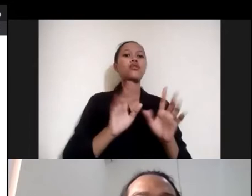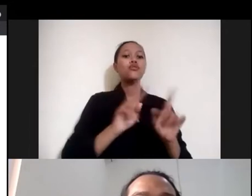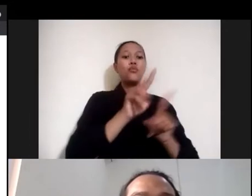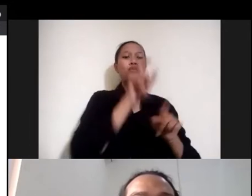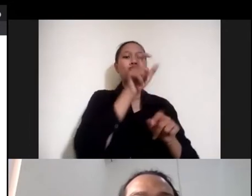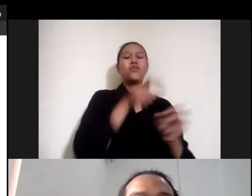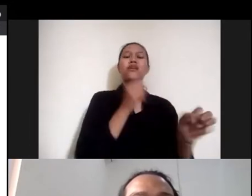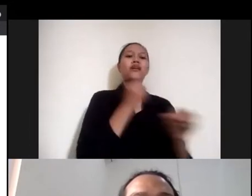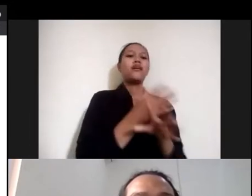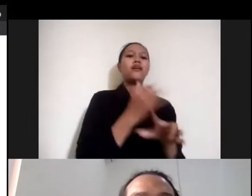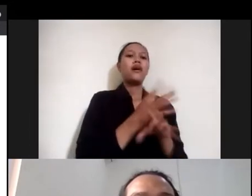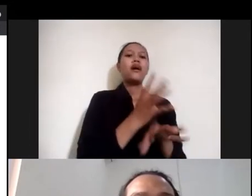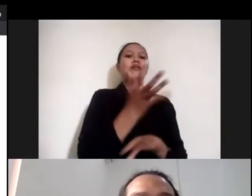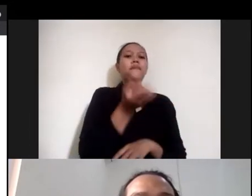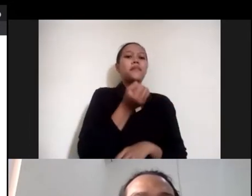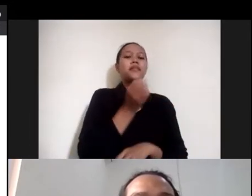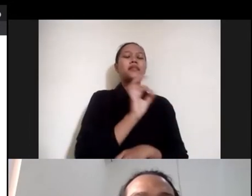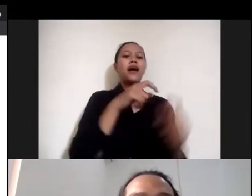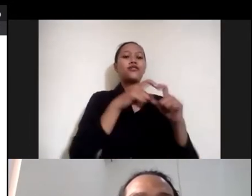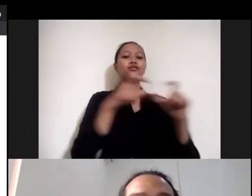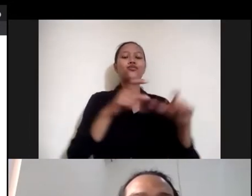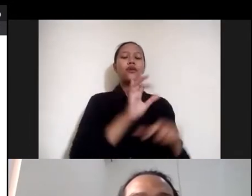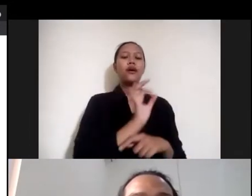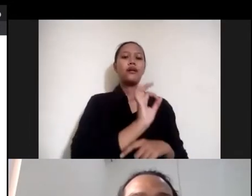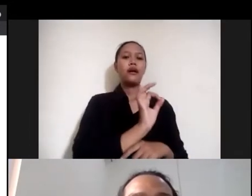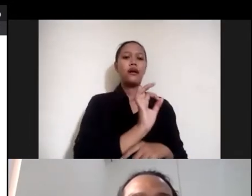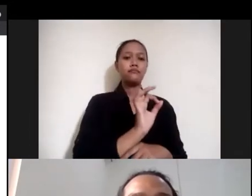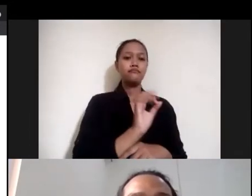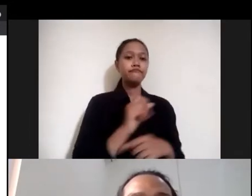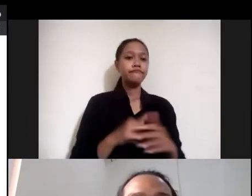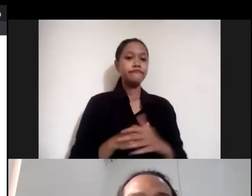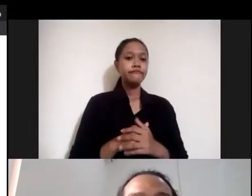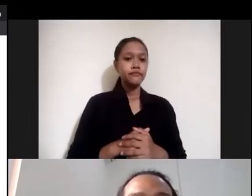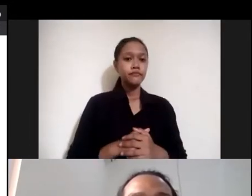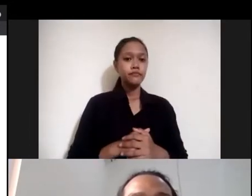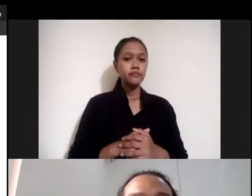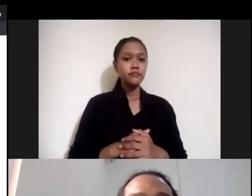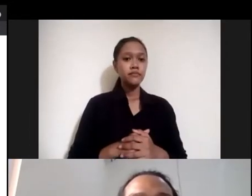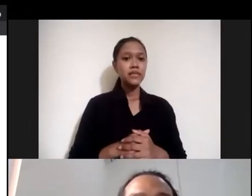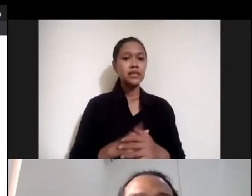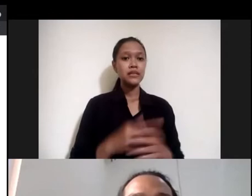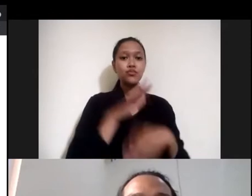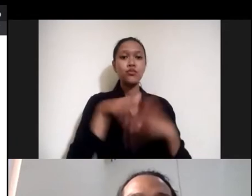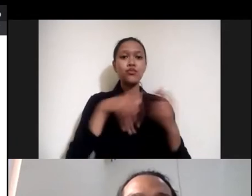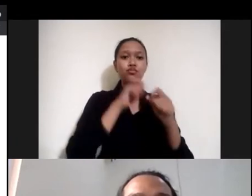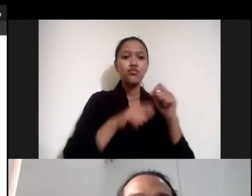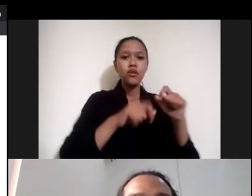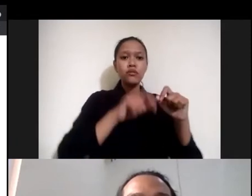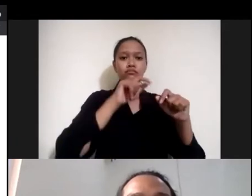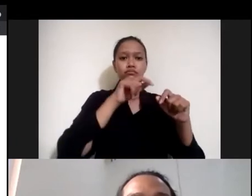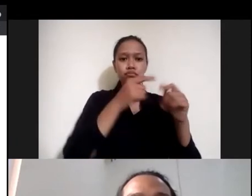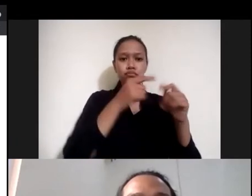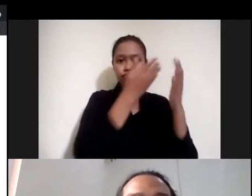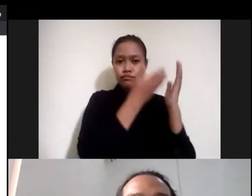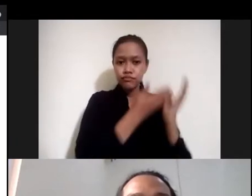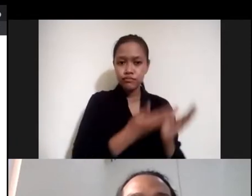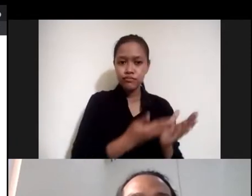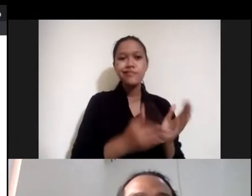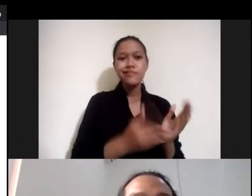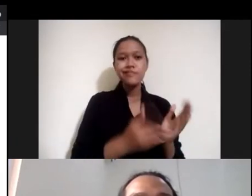kartu prakerja nah itu semuanya dibikin disini sampai kemudian bagaimana cara bikin